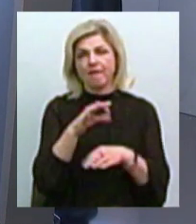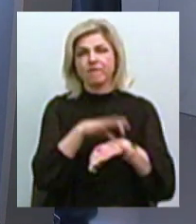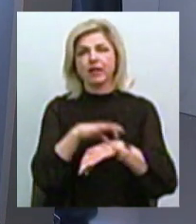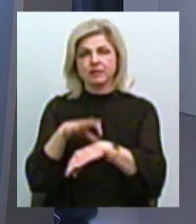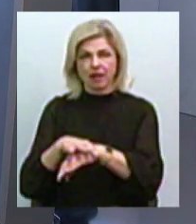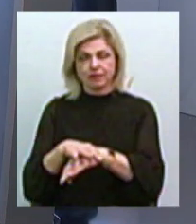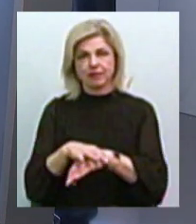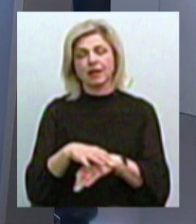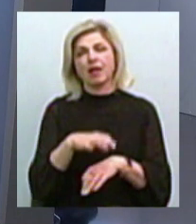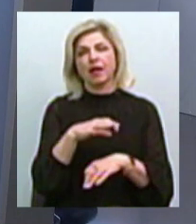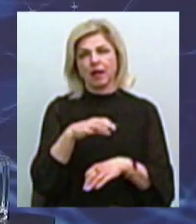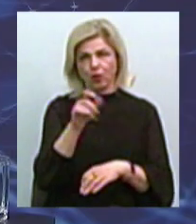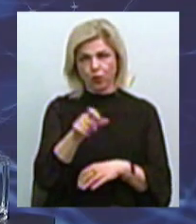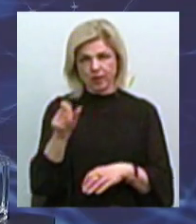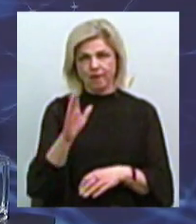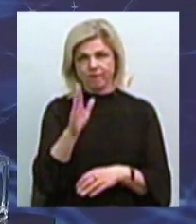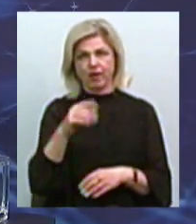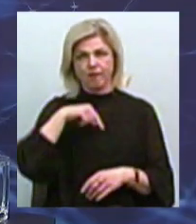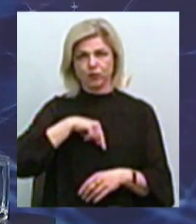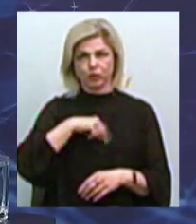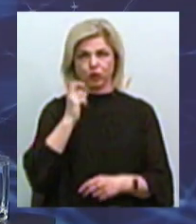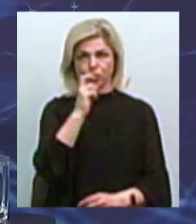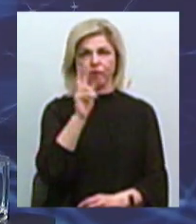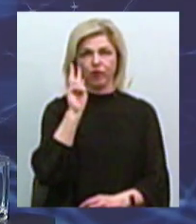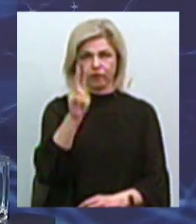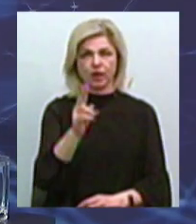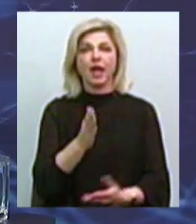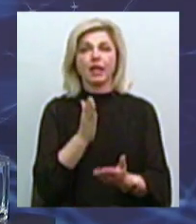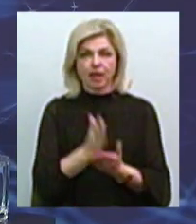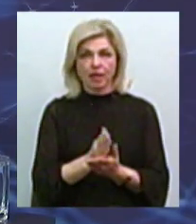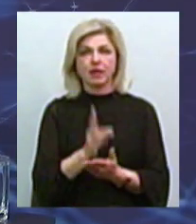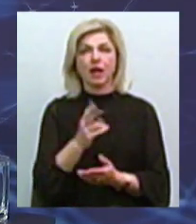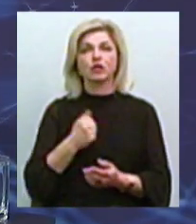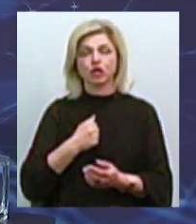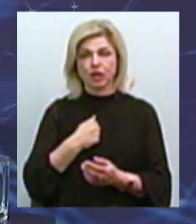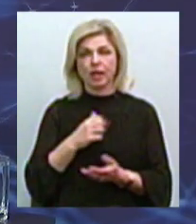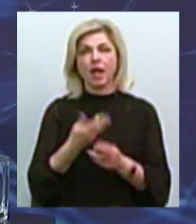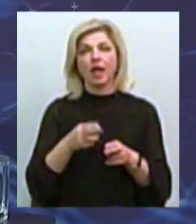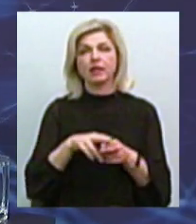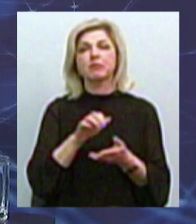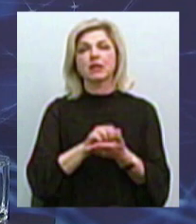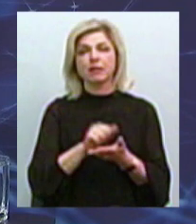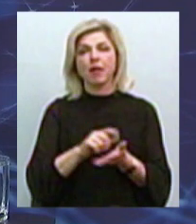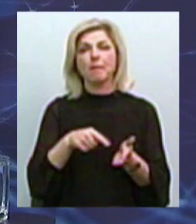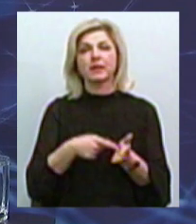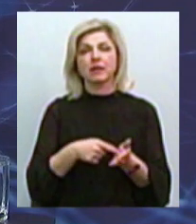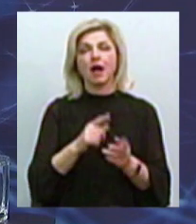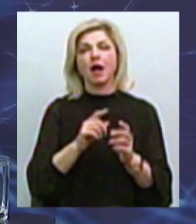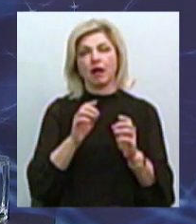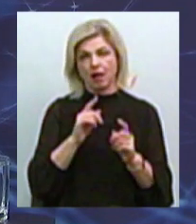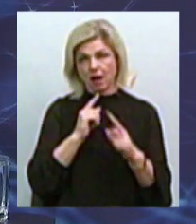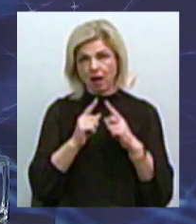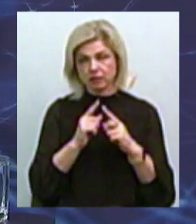в нас така потребність в цьому. А цим занимається, к сожалению, не електротранс, а цим міська рада. А чому? Ну такий закон.